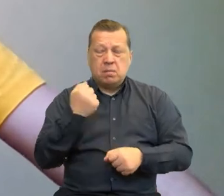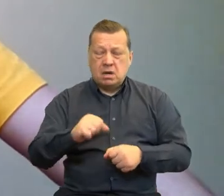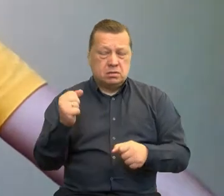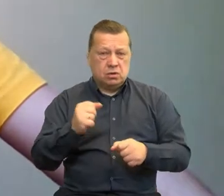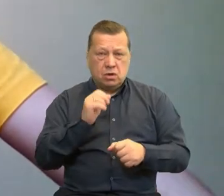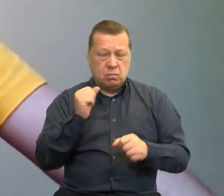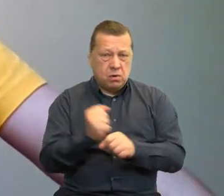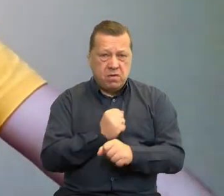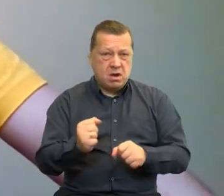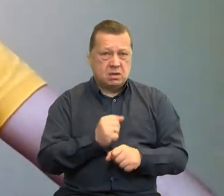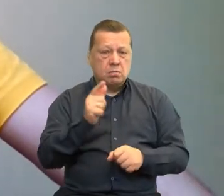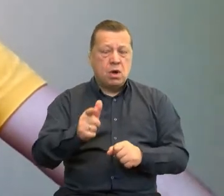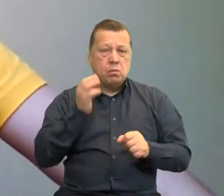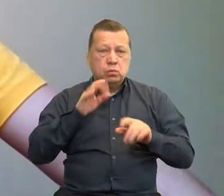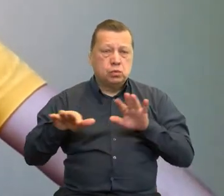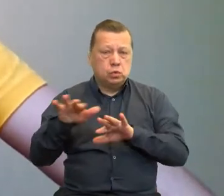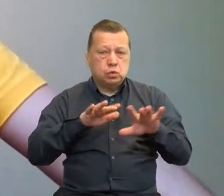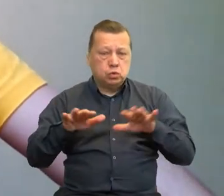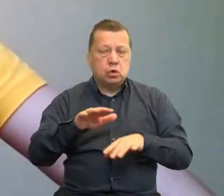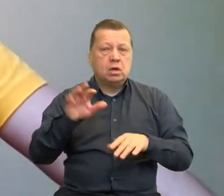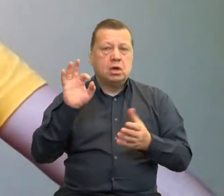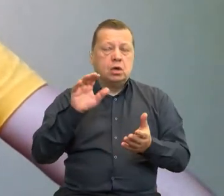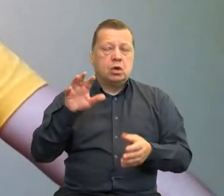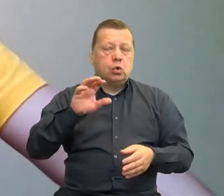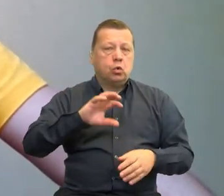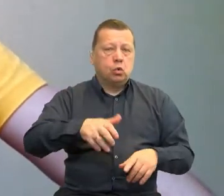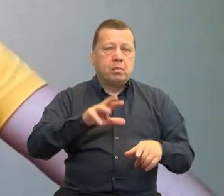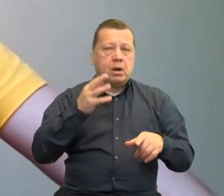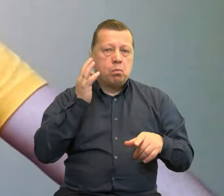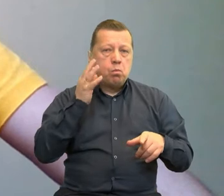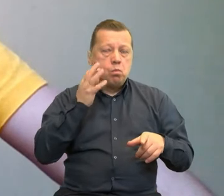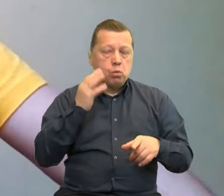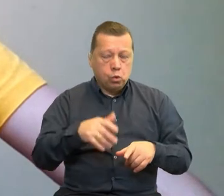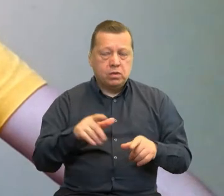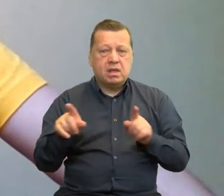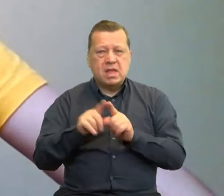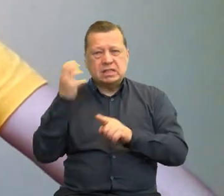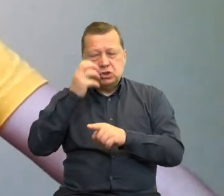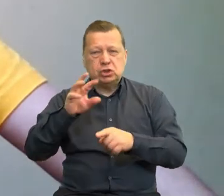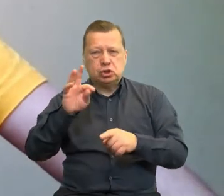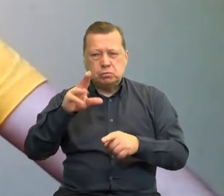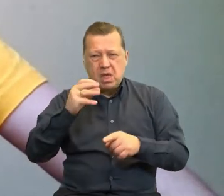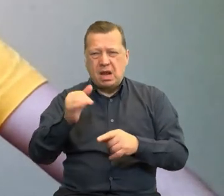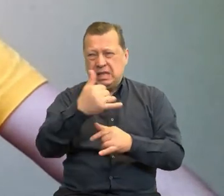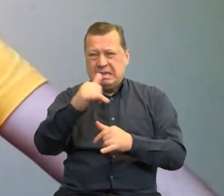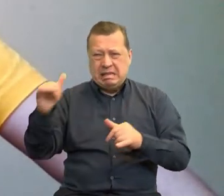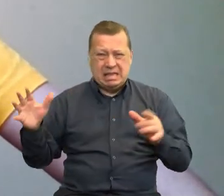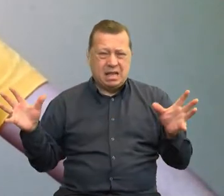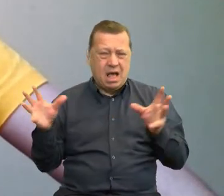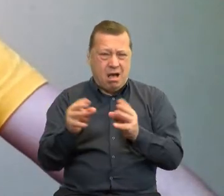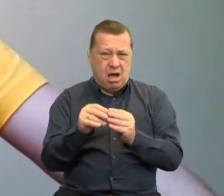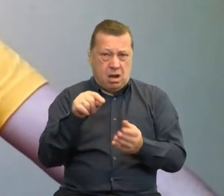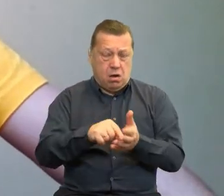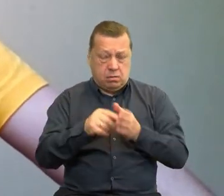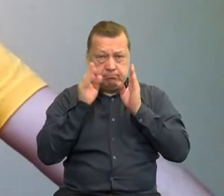ale nie tylko tymi pszczołami miodnymi, ale też tymi dzikimi zapylaczami, które są bardzo istotne, trzmielami, innymi gatunkami.